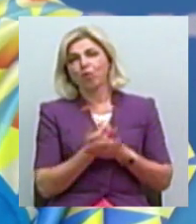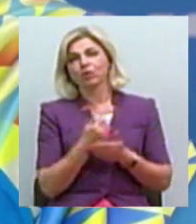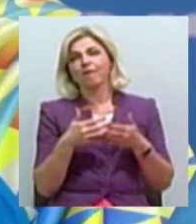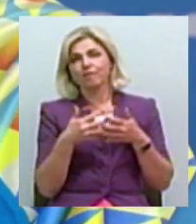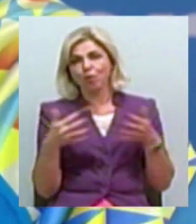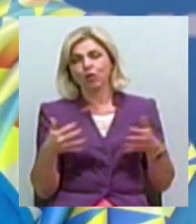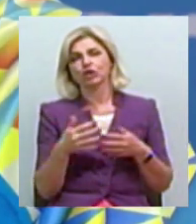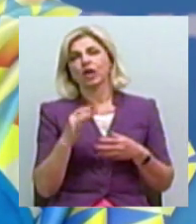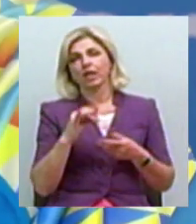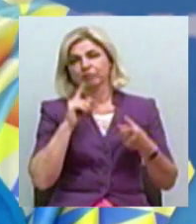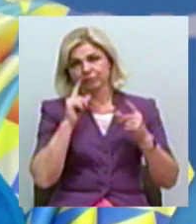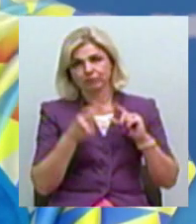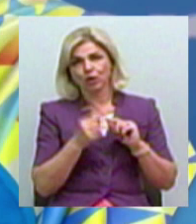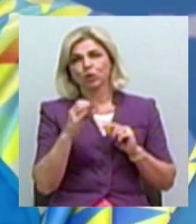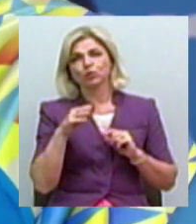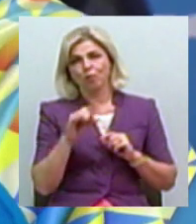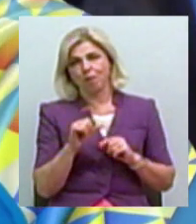підсумку сума у нього більша.